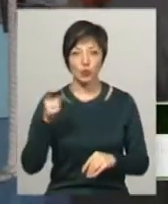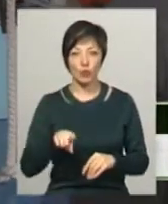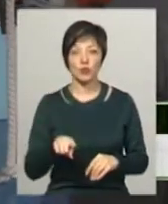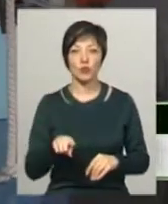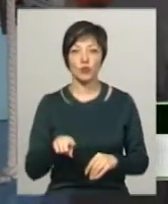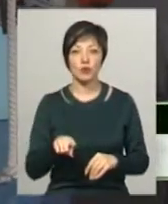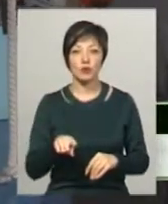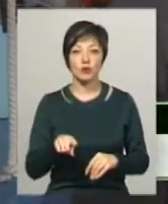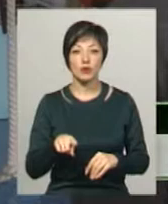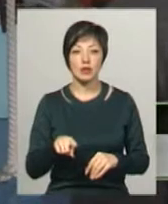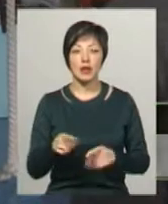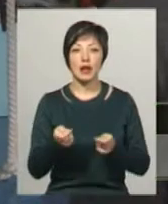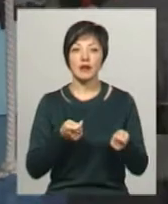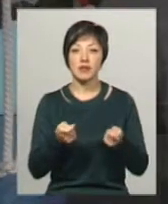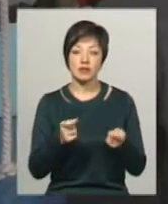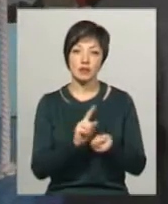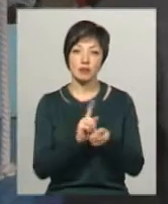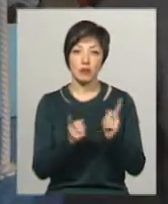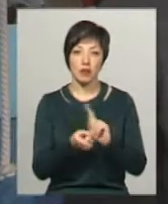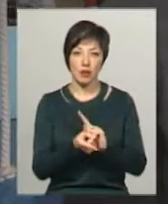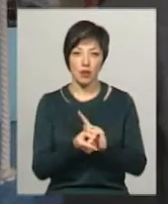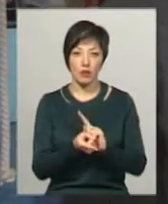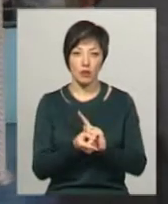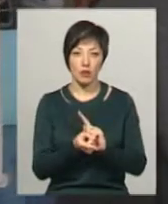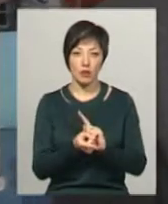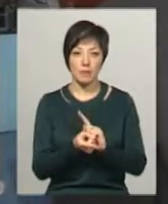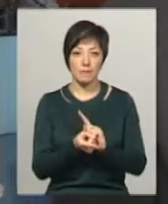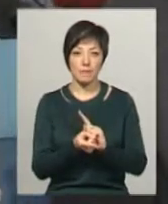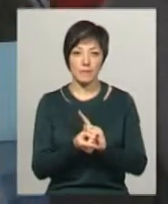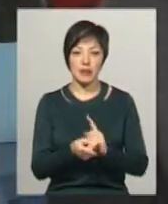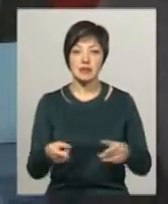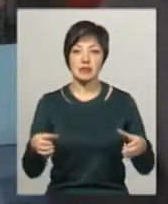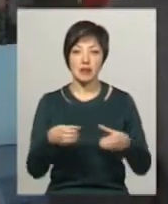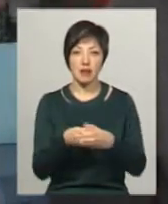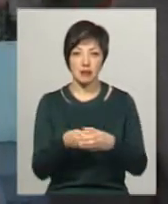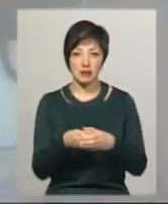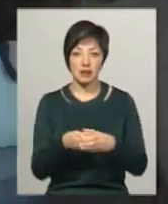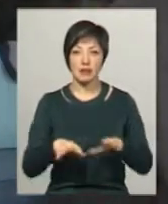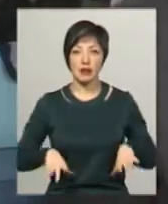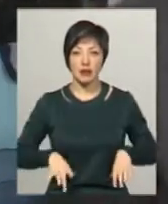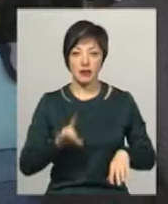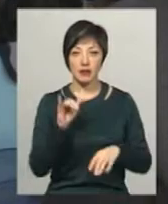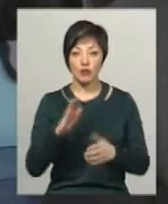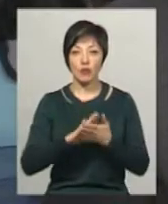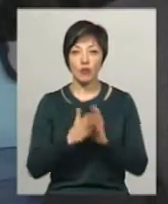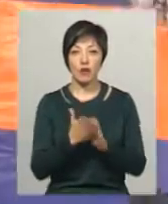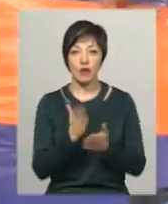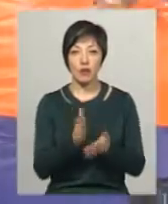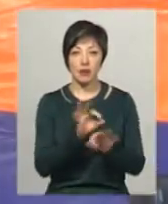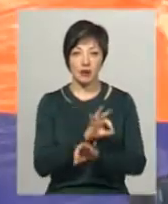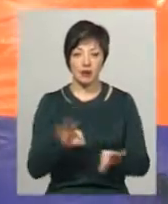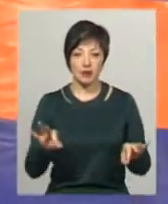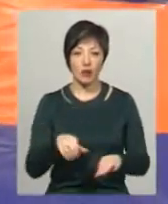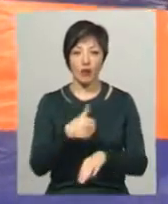керівництво змінило міністерство склад тренерів. Умови є, прекрасні умови.